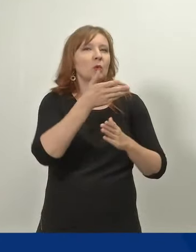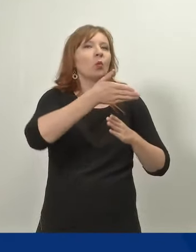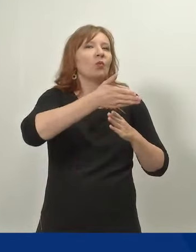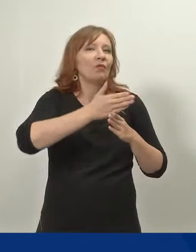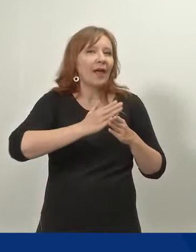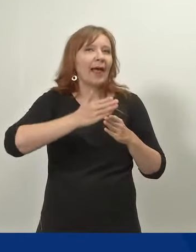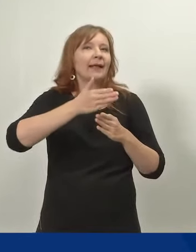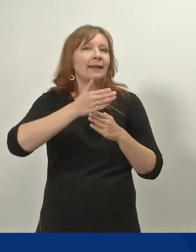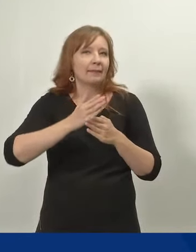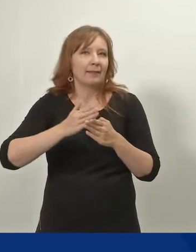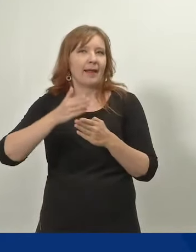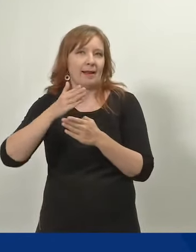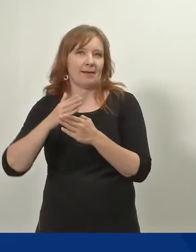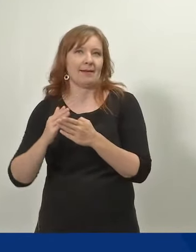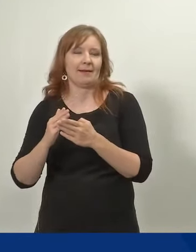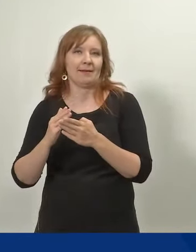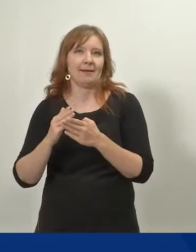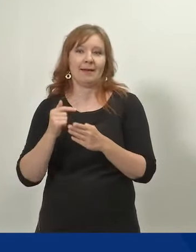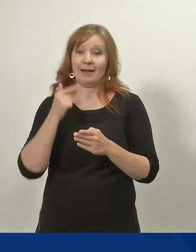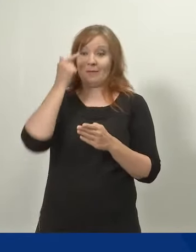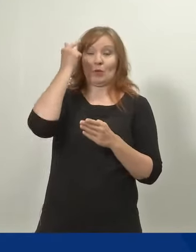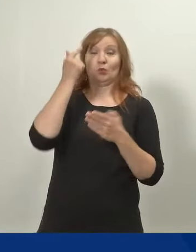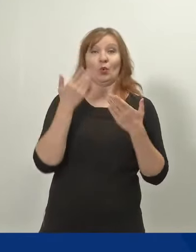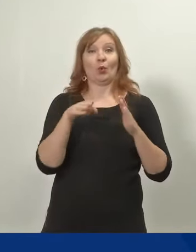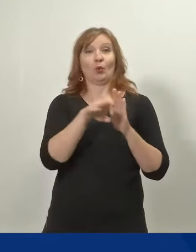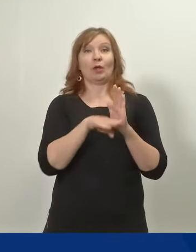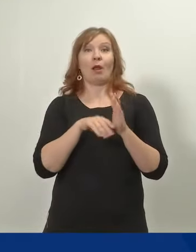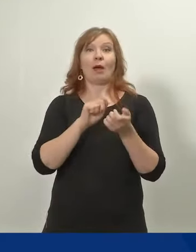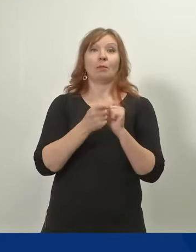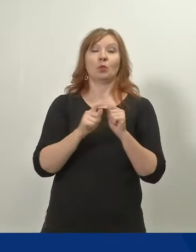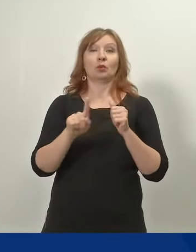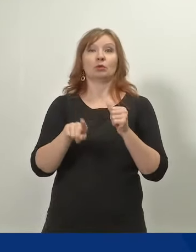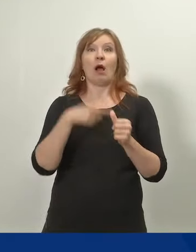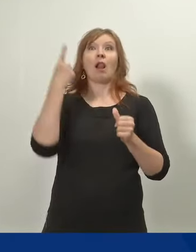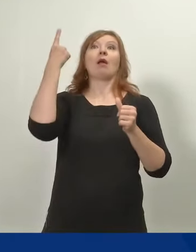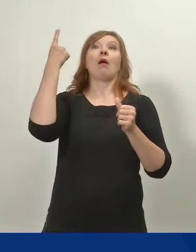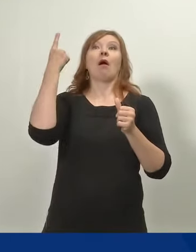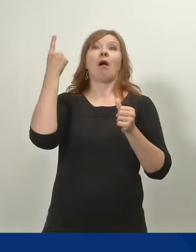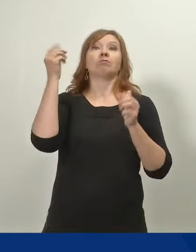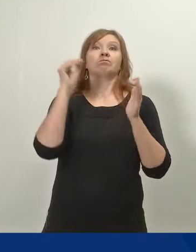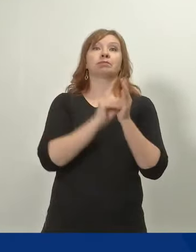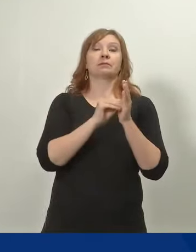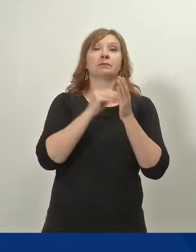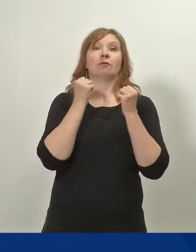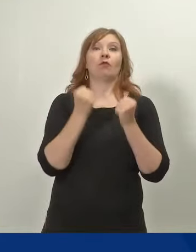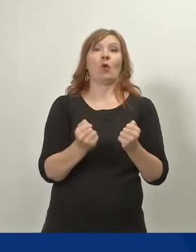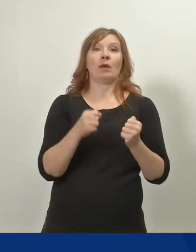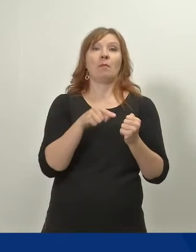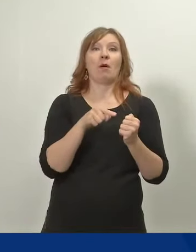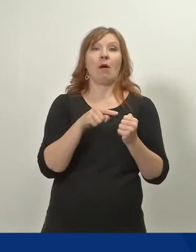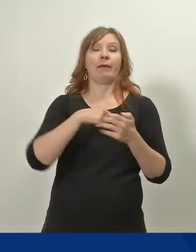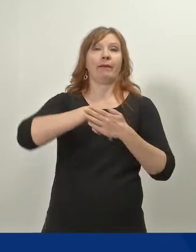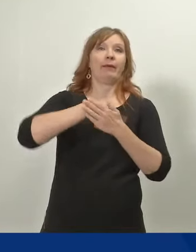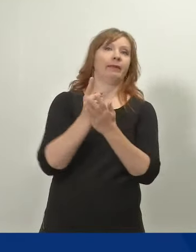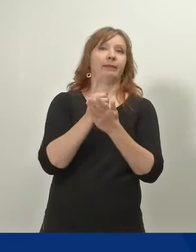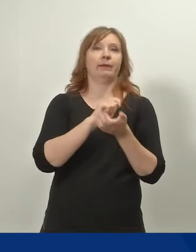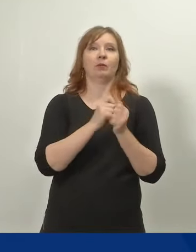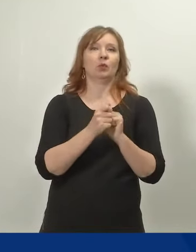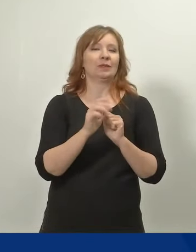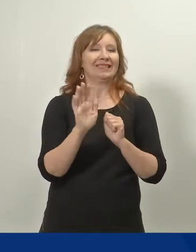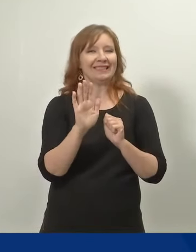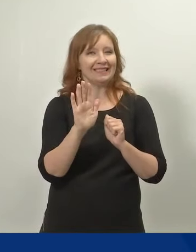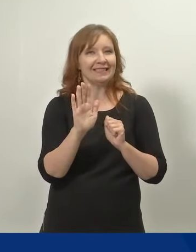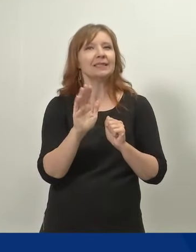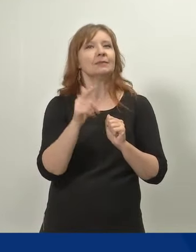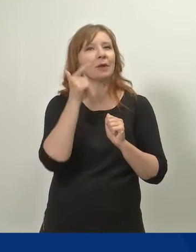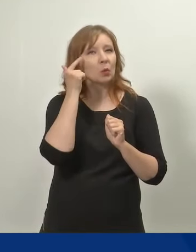Eli tuskin tässä heti kun lainmuutos tulee voimaan, niin se muutos on siinä